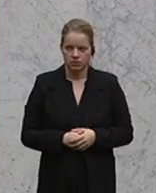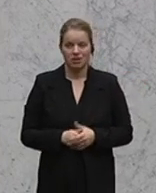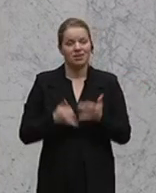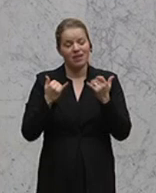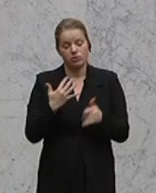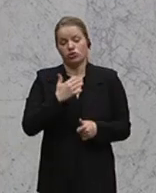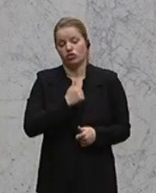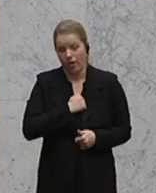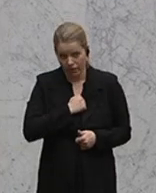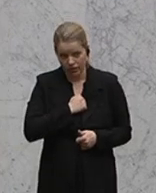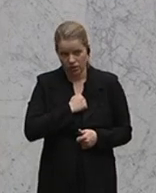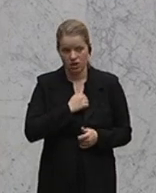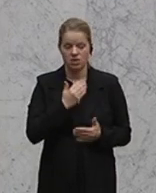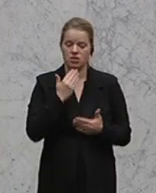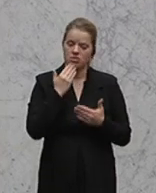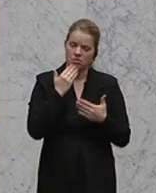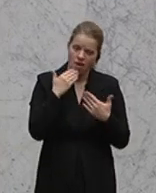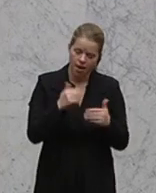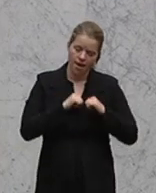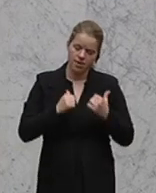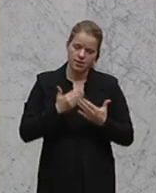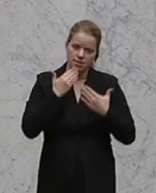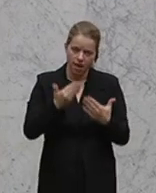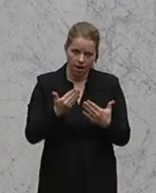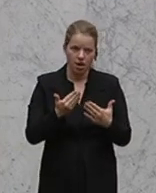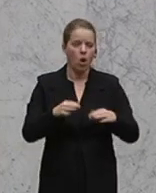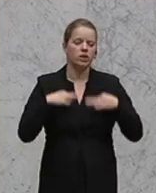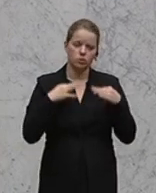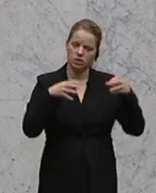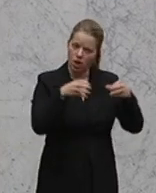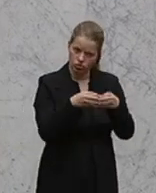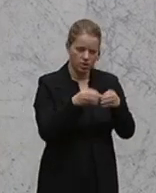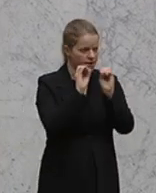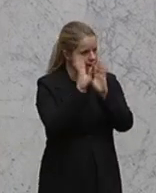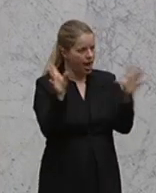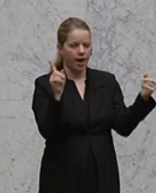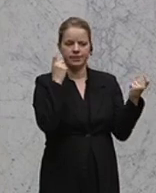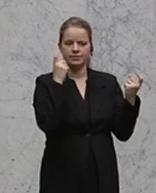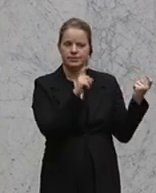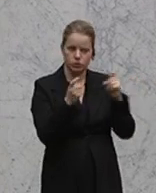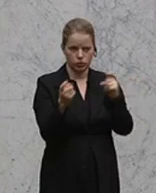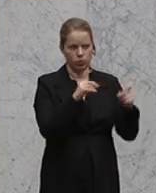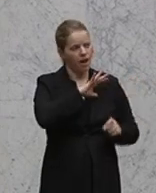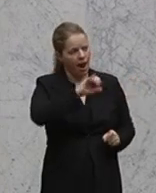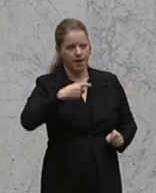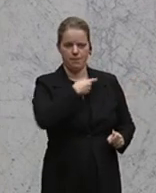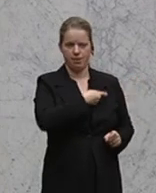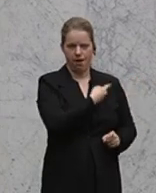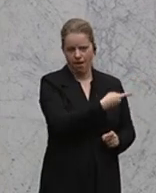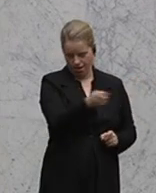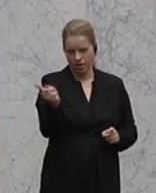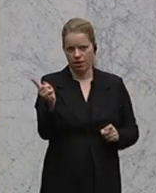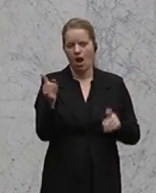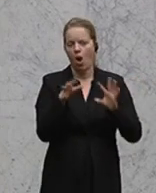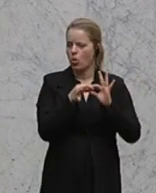gelungen, ich bedanke mich sehr herzlich für die sehr klare Diskussion, auch im Gesundheitsausschuss bei allen Fraktionen. Ich bedanke mich bei den